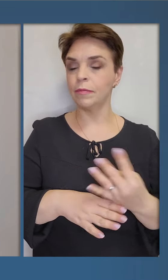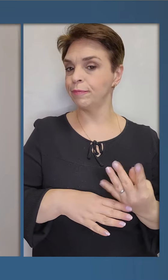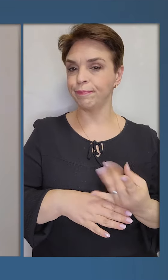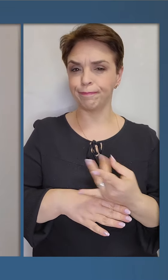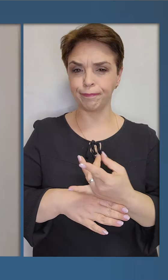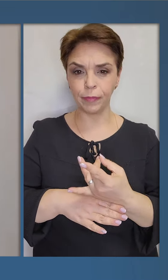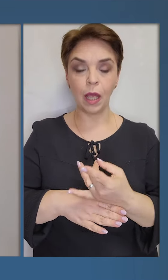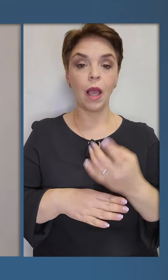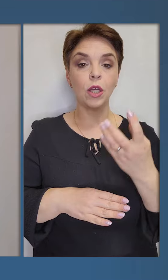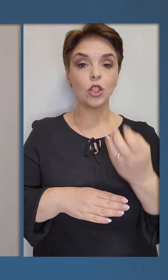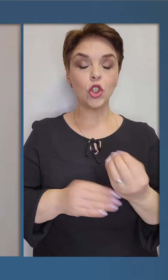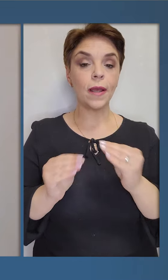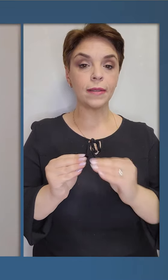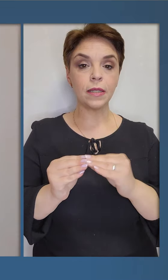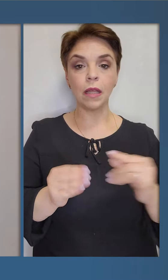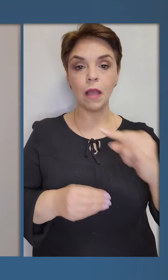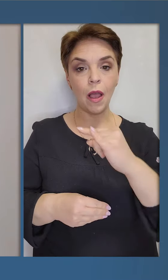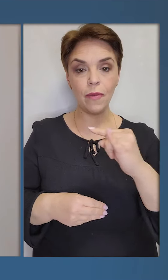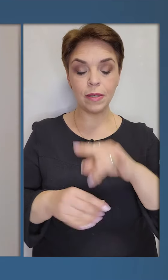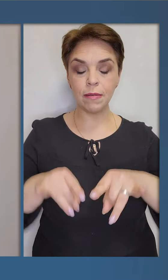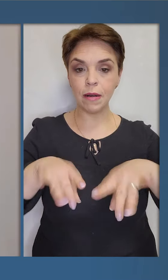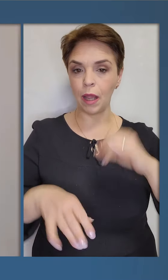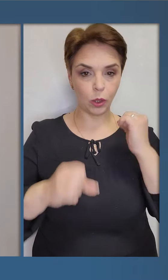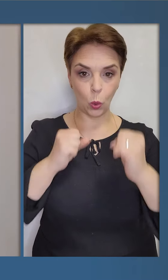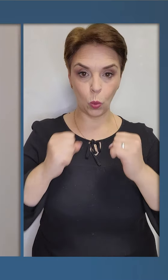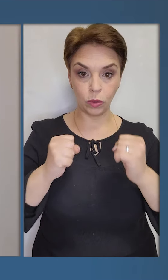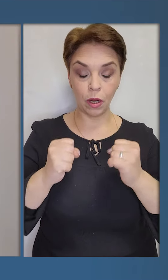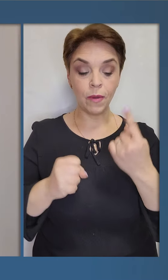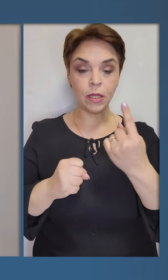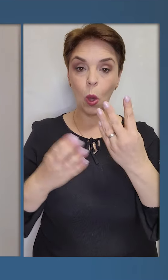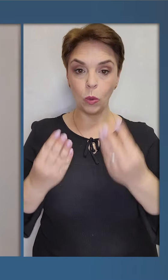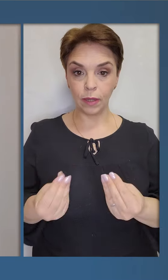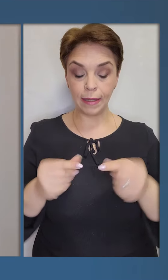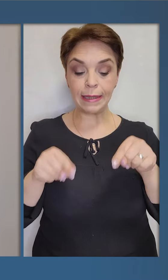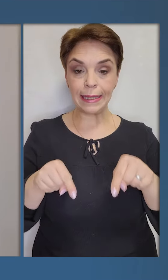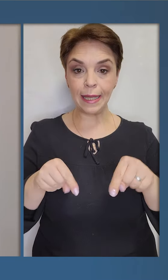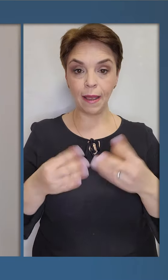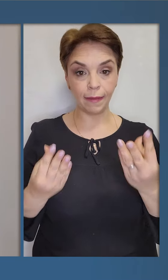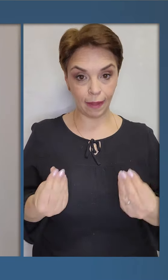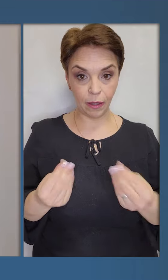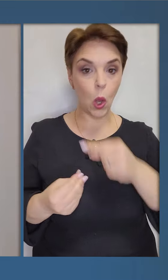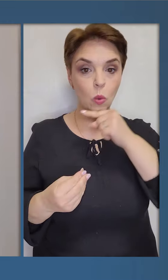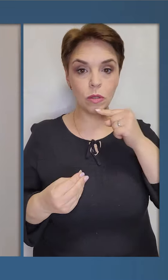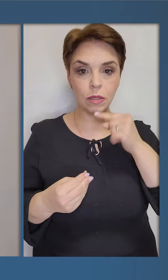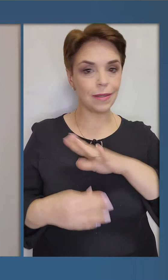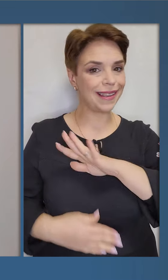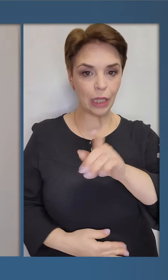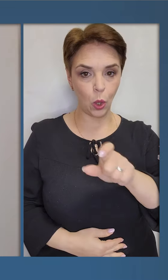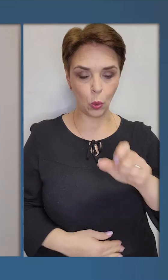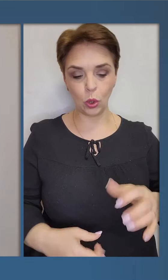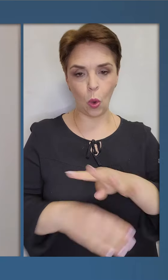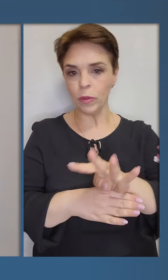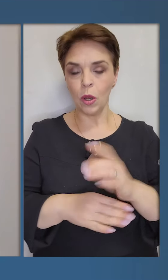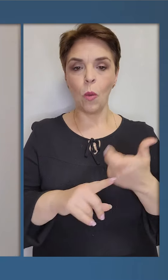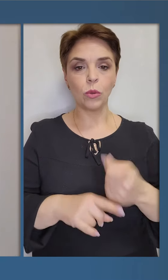залпового вогню, а ще десятки авіаційних та ракетних ударів. За один цей день російські